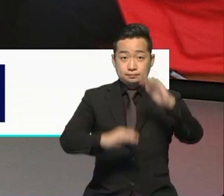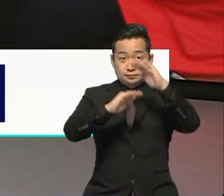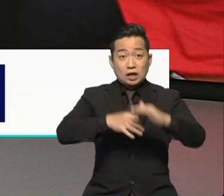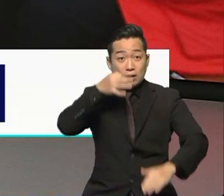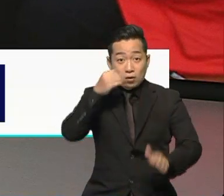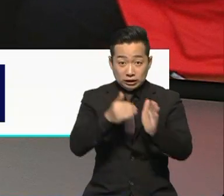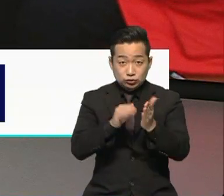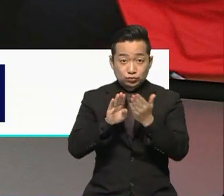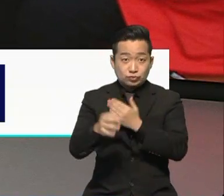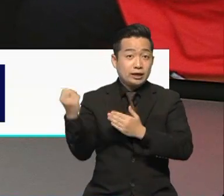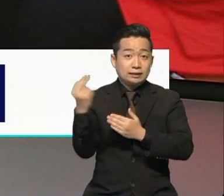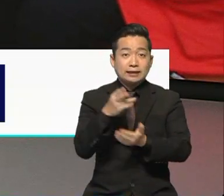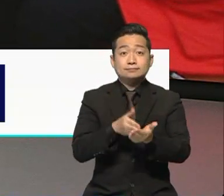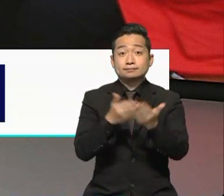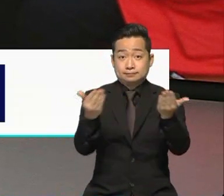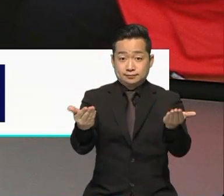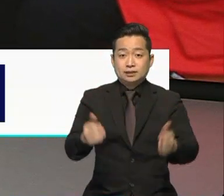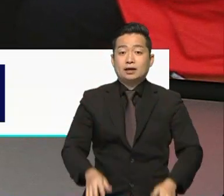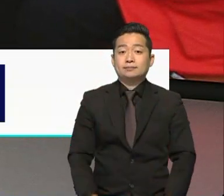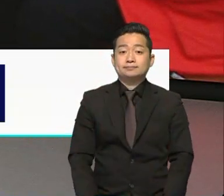리포트 보시고 얘기 나눠보겠습니다.